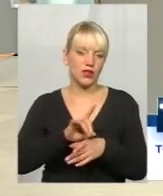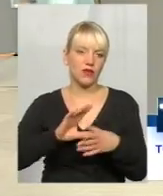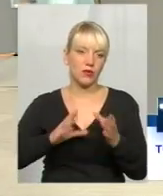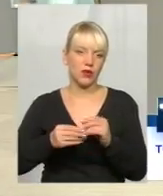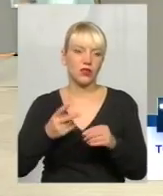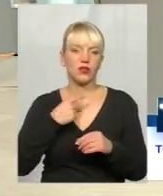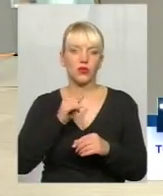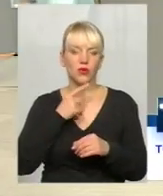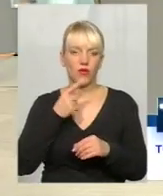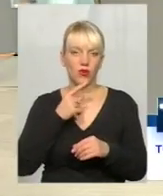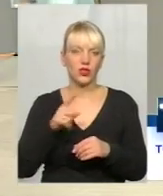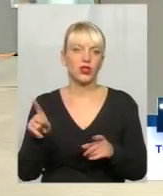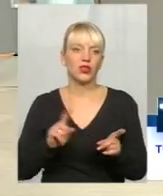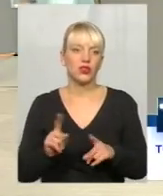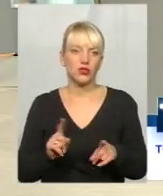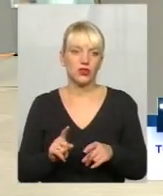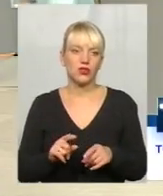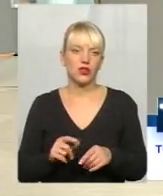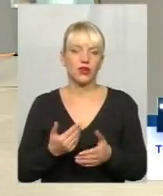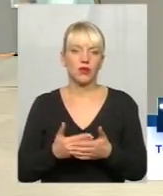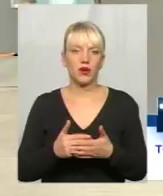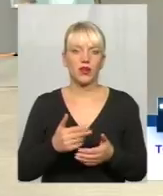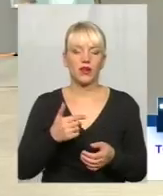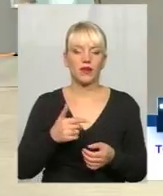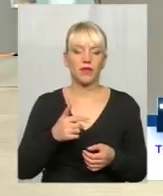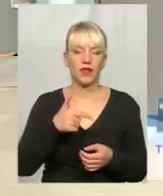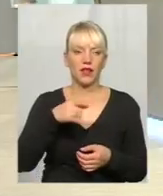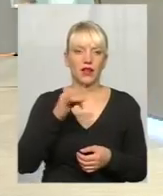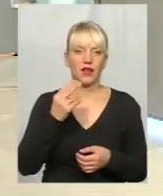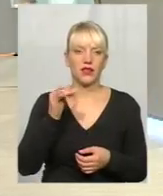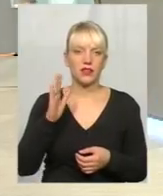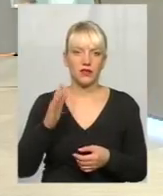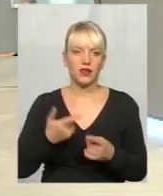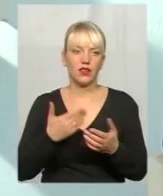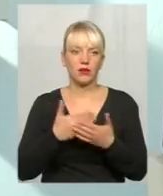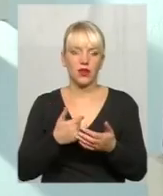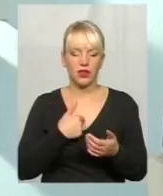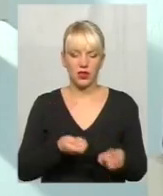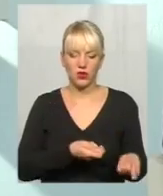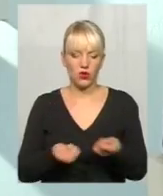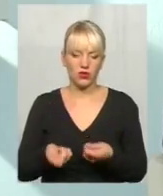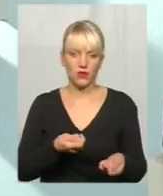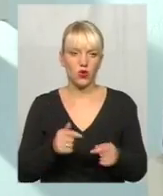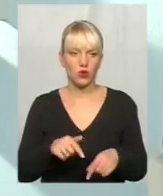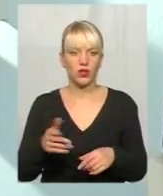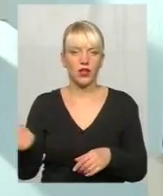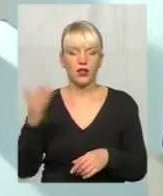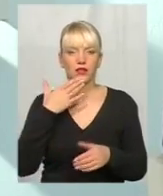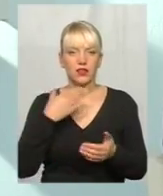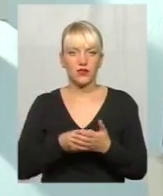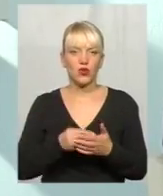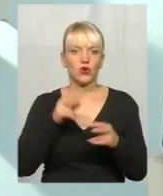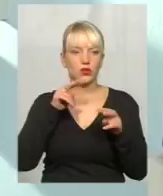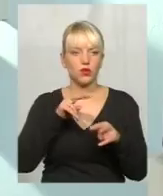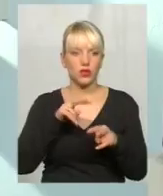представляються, мешканцям міста Гриців, і кажуть, от у нас тут розвозять, будь ласка, давайте свого спостерігач, він приїхав,